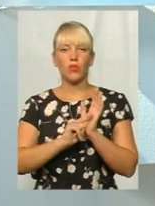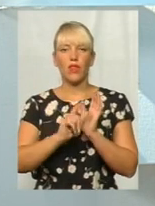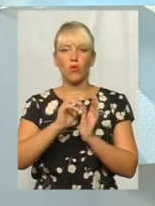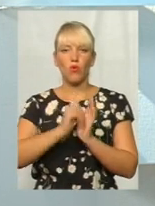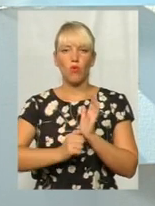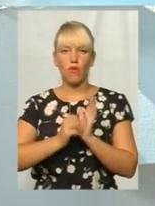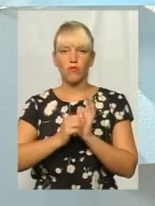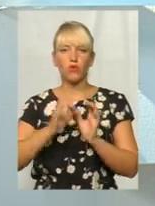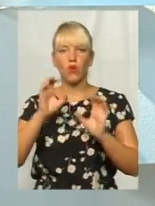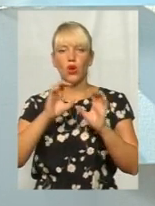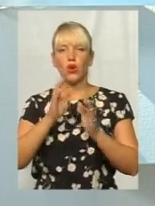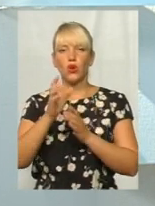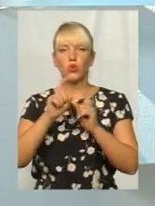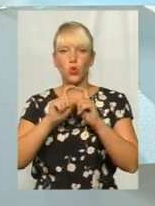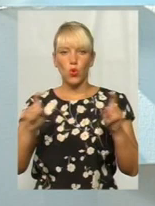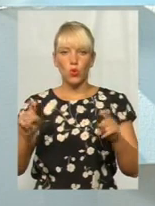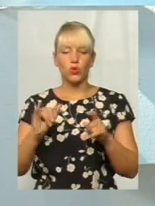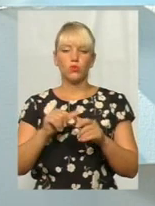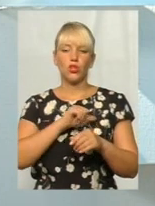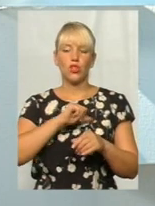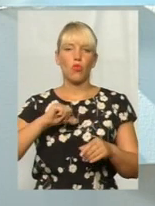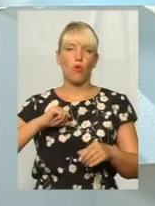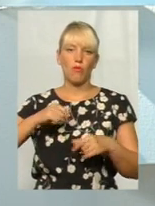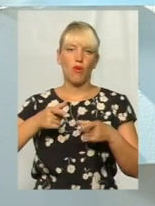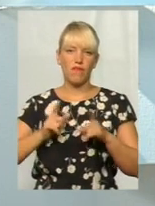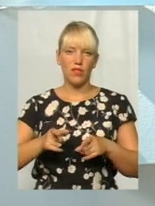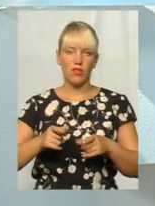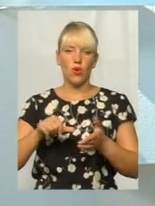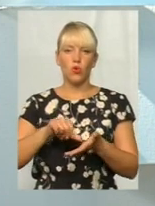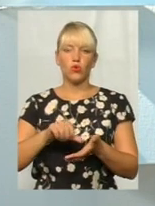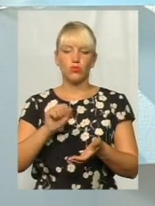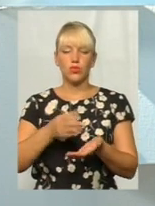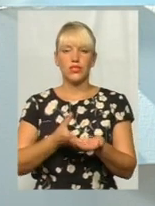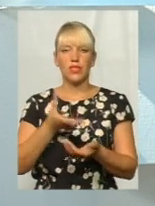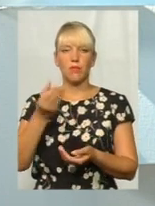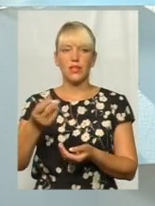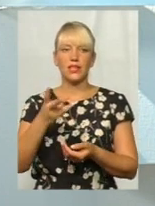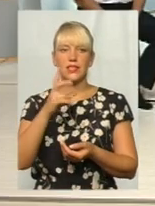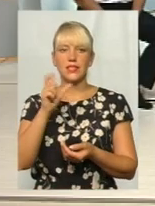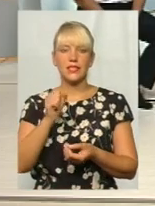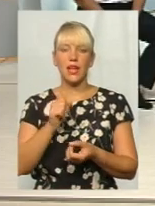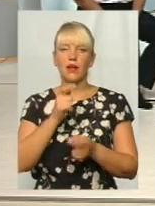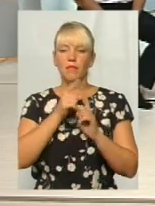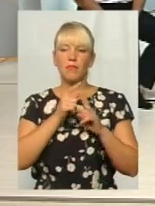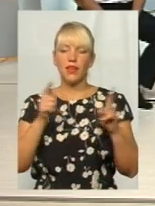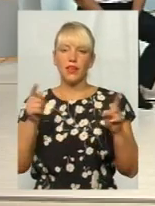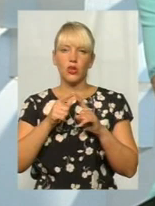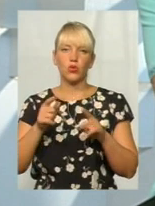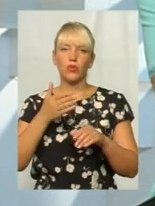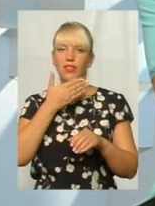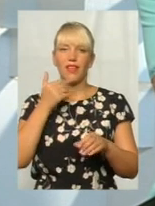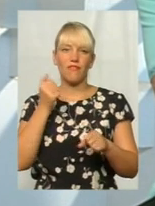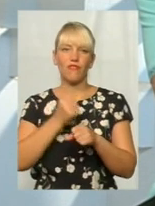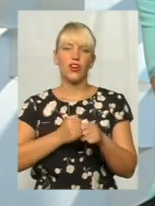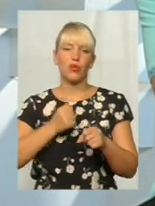заключити договір про добровільну участь і заплатити за певні періоди невиробленого стажу. Але максимум, це